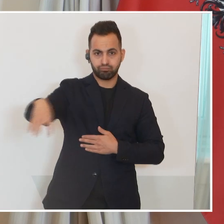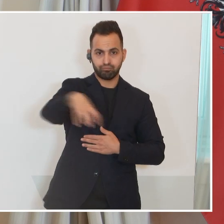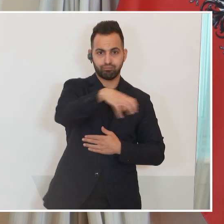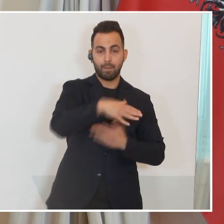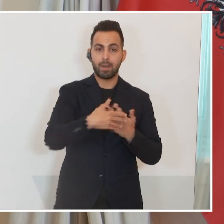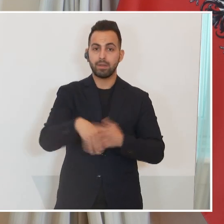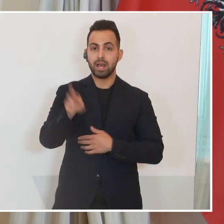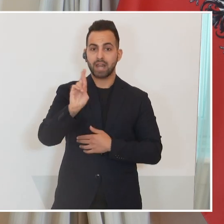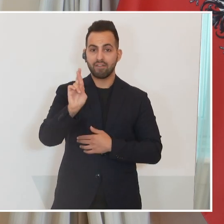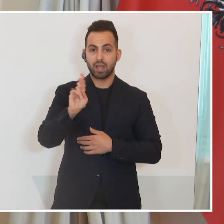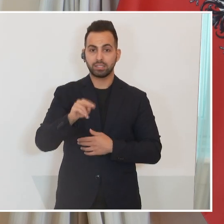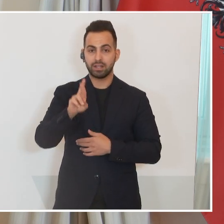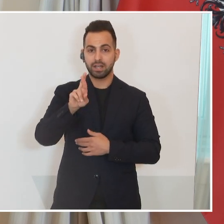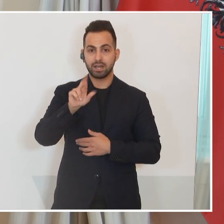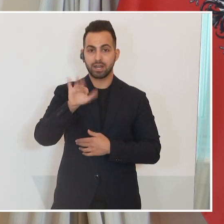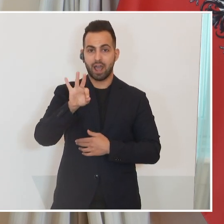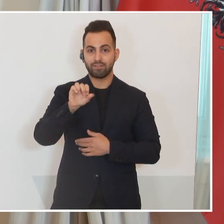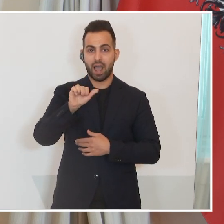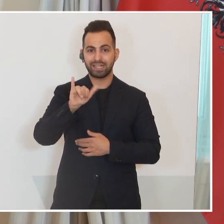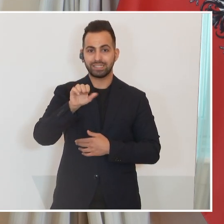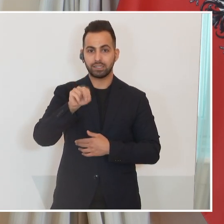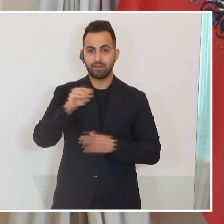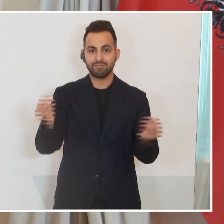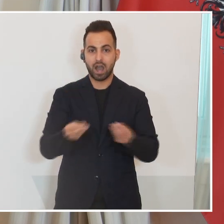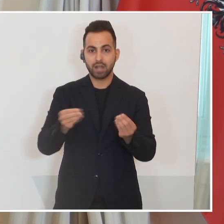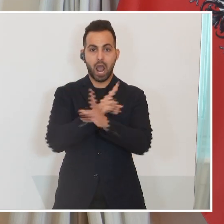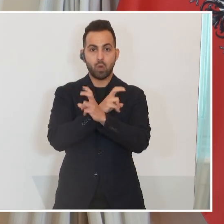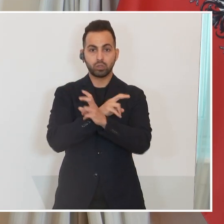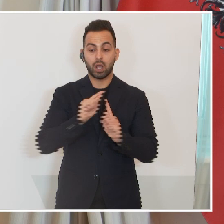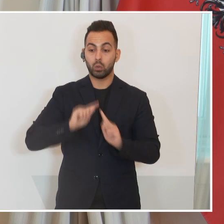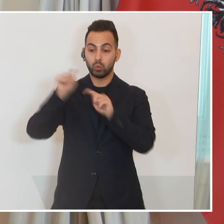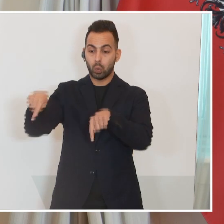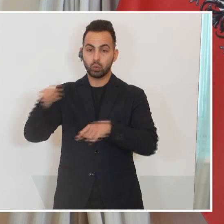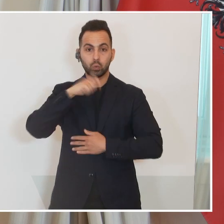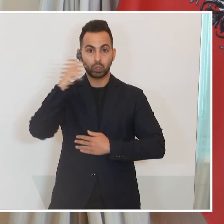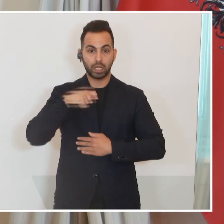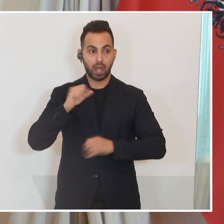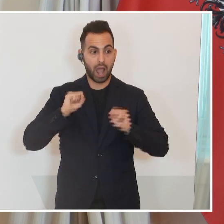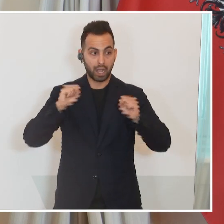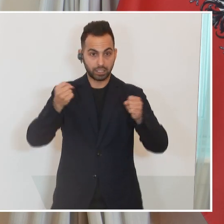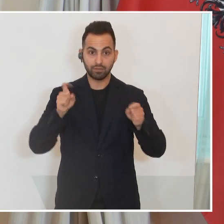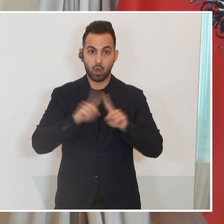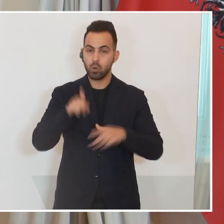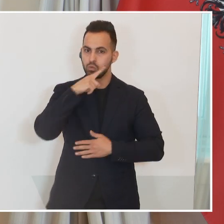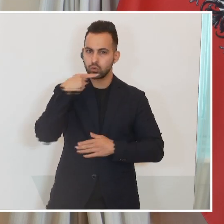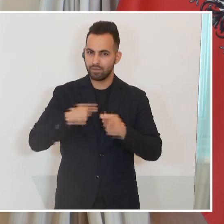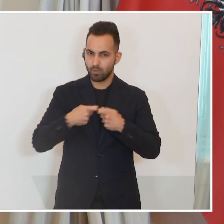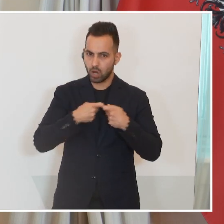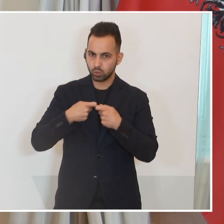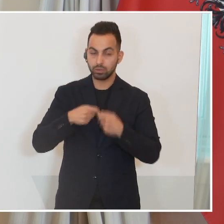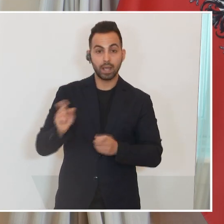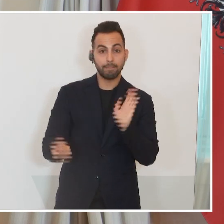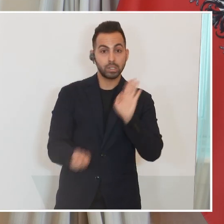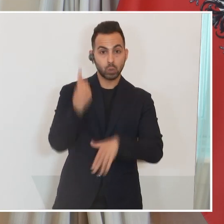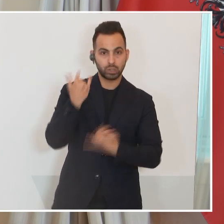Raiffeisenware Austria ist hier ja aktiv sowohl in der Ukraine als auch in der russischen Föderation, aber besonders in der Ukraine jetzt